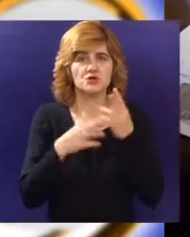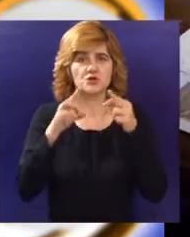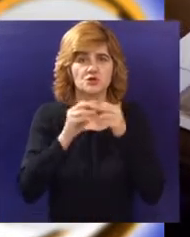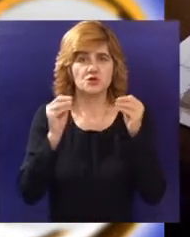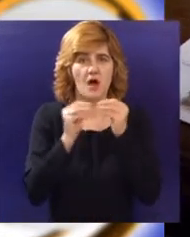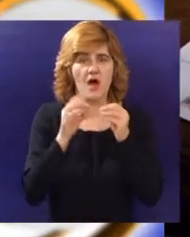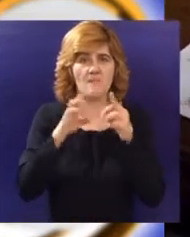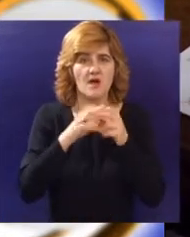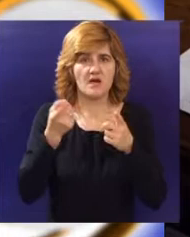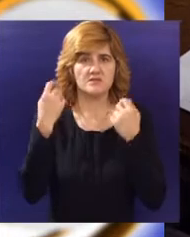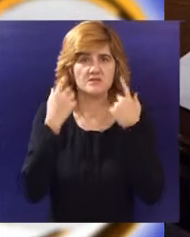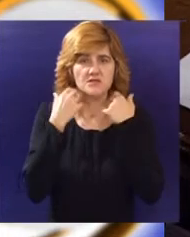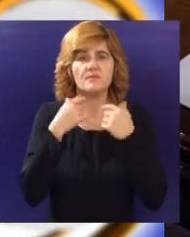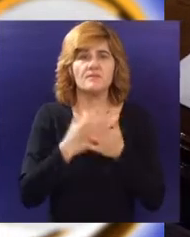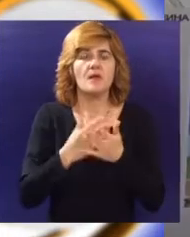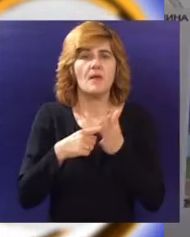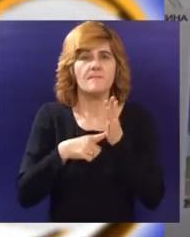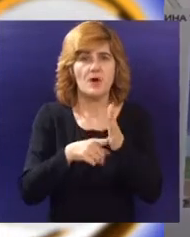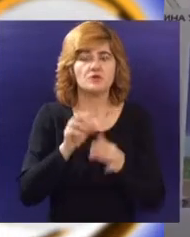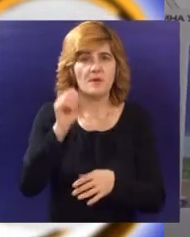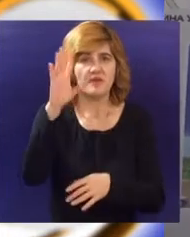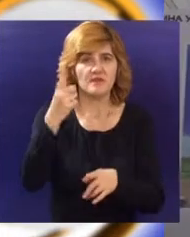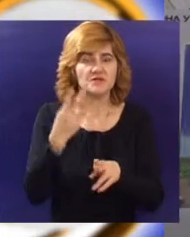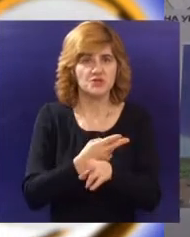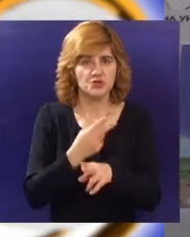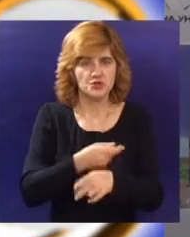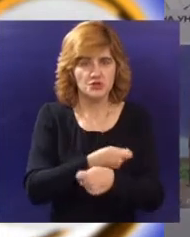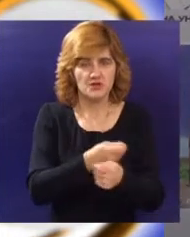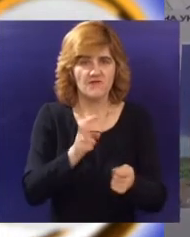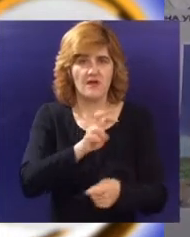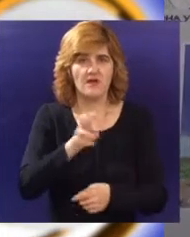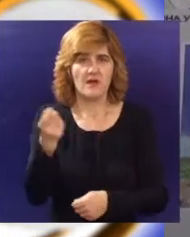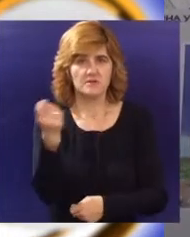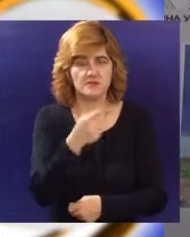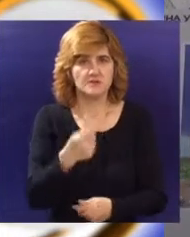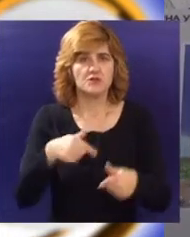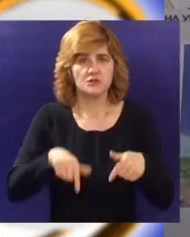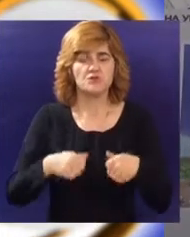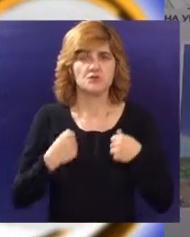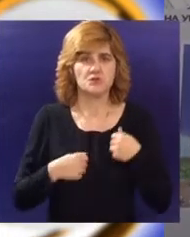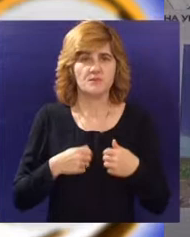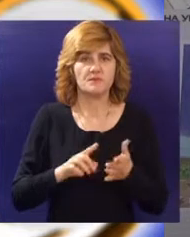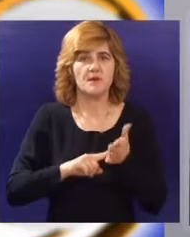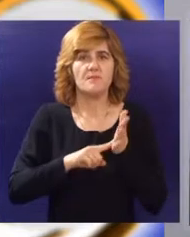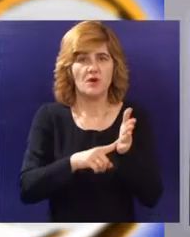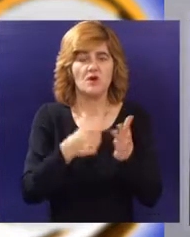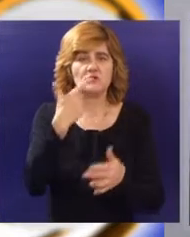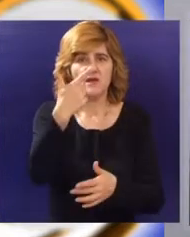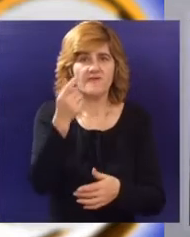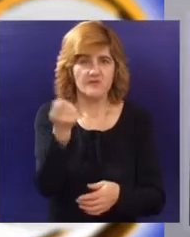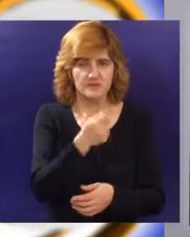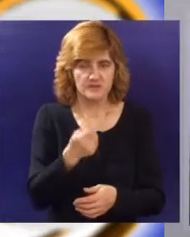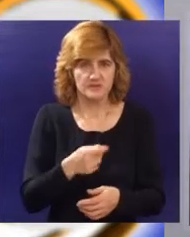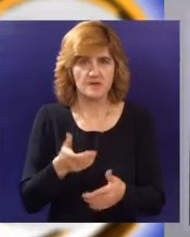bilo je izloženo 150 radova a učestvovalo je 15 zemalja. Zavod za urbanizam ove godine je predstavio dva rada. Plan generalne